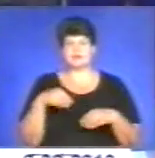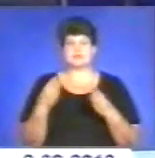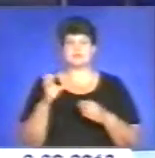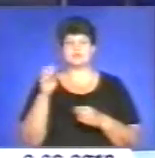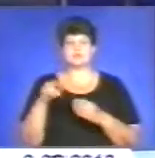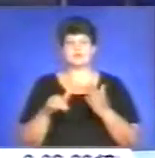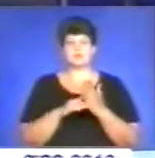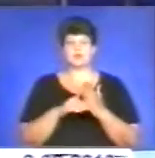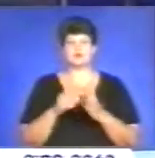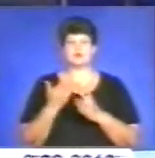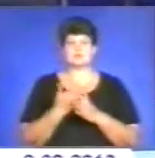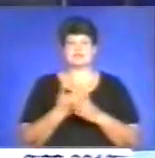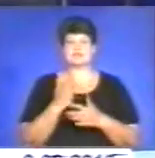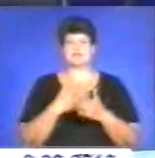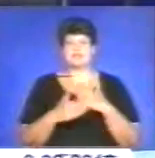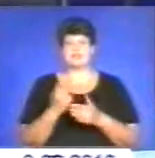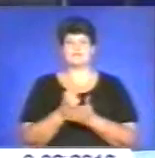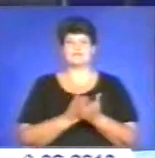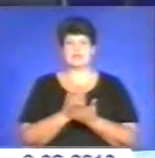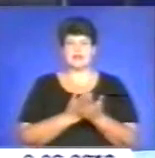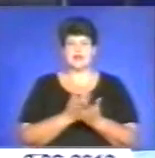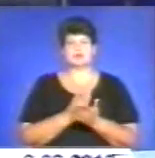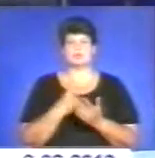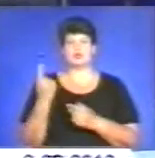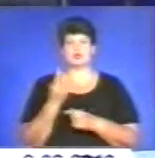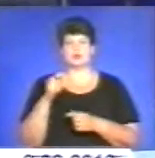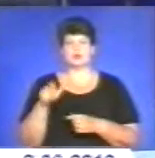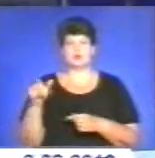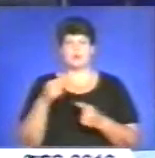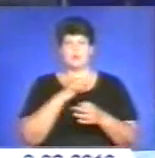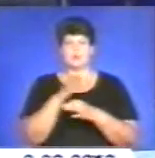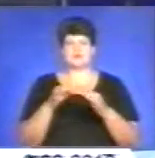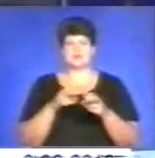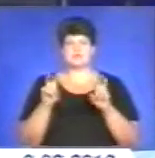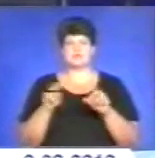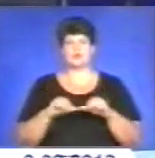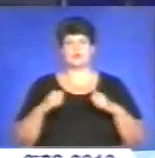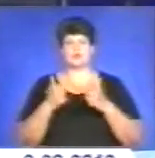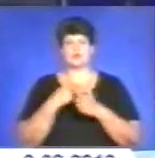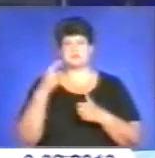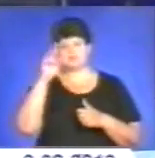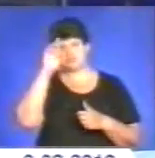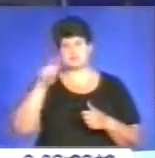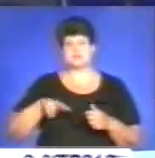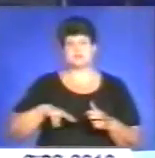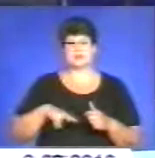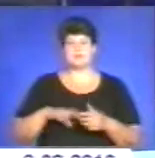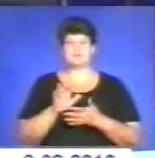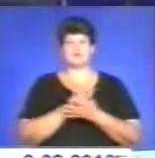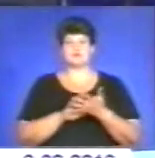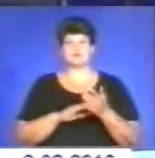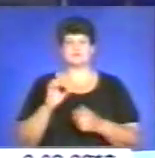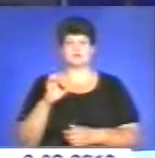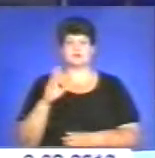і субсидій інвалідам, ветеранам і одиноким громадянам обговорили на засіданні колегії в облдержадміністрації, продовжує